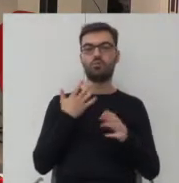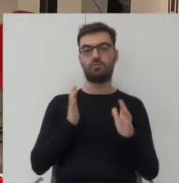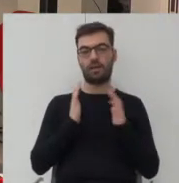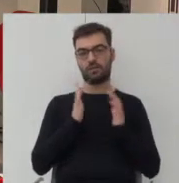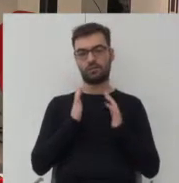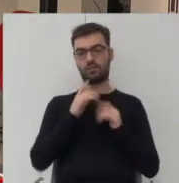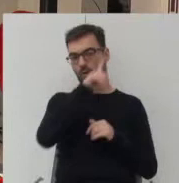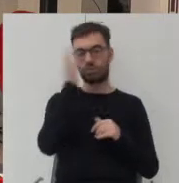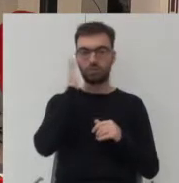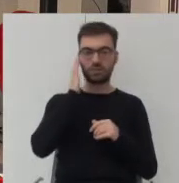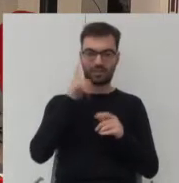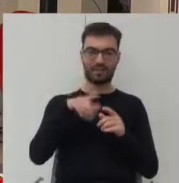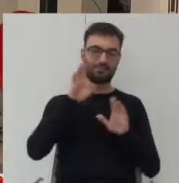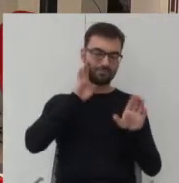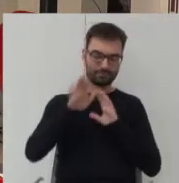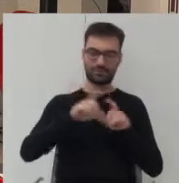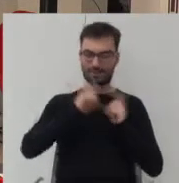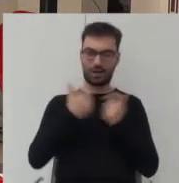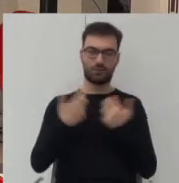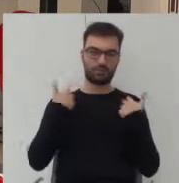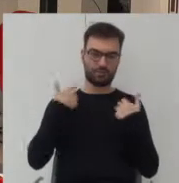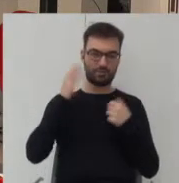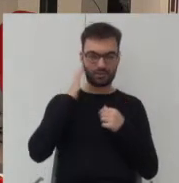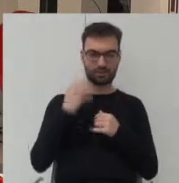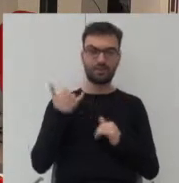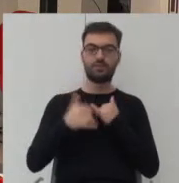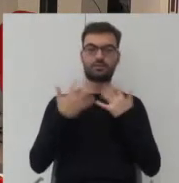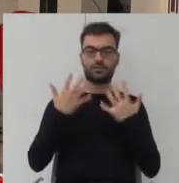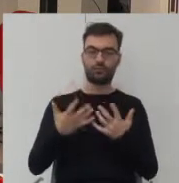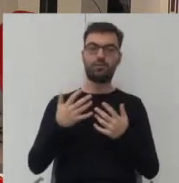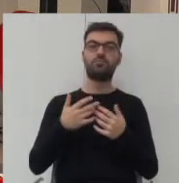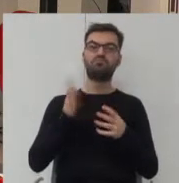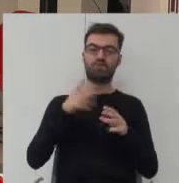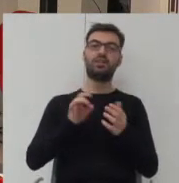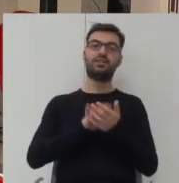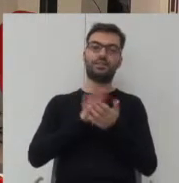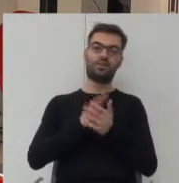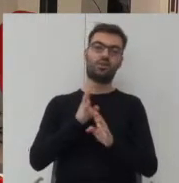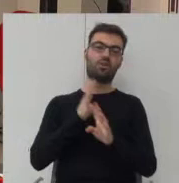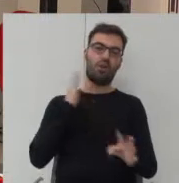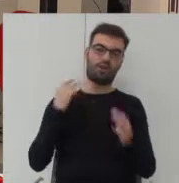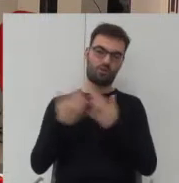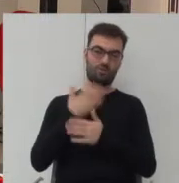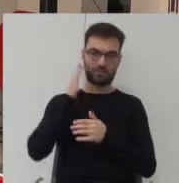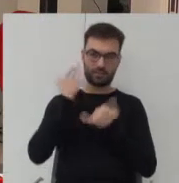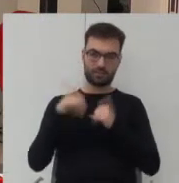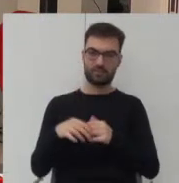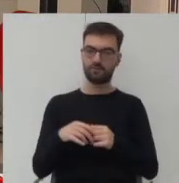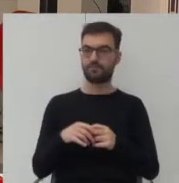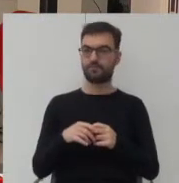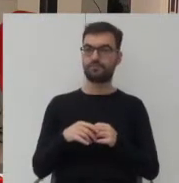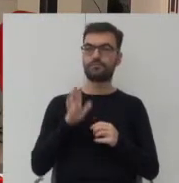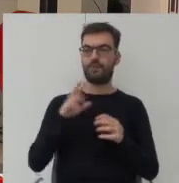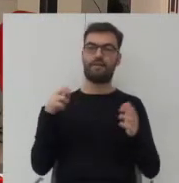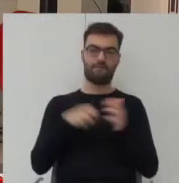mieszkają w tych mieszkaniach całe życie jeśli chcą zapisują się na nową kolejkę oczekiwania do innego typu mieszkania mają